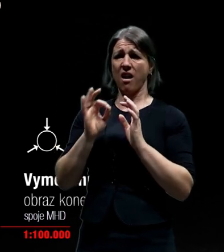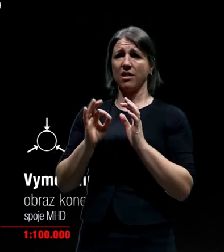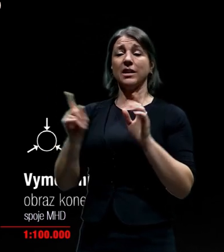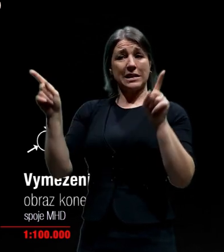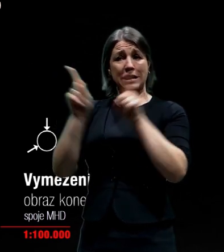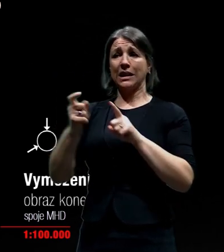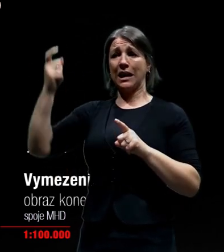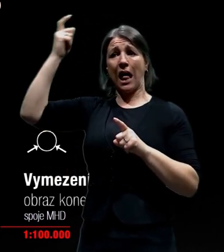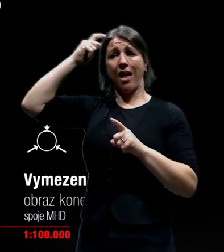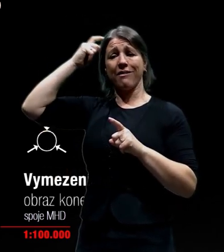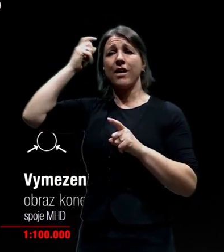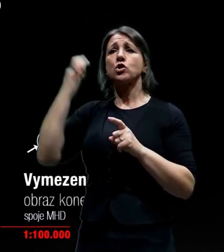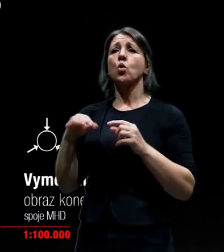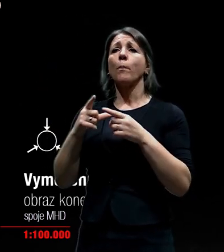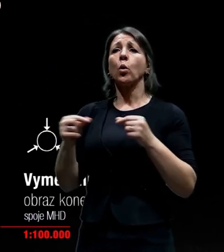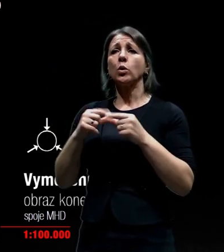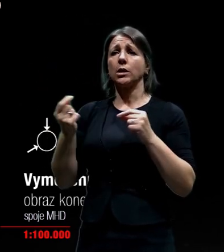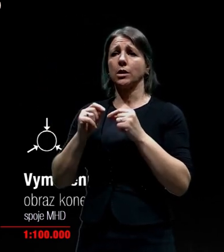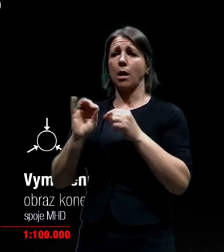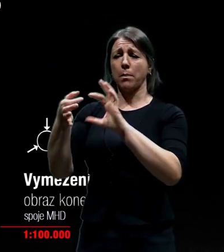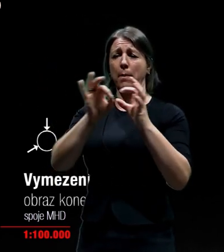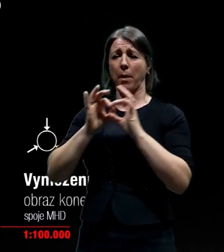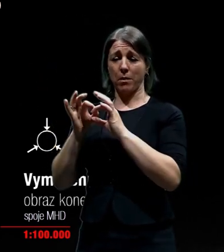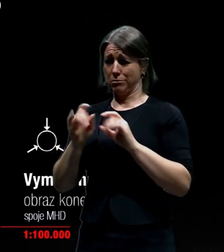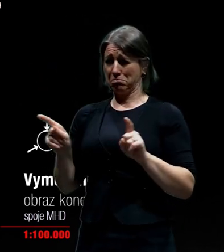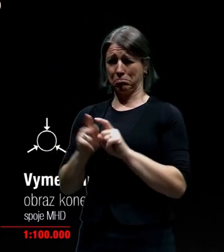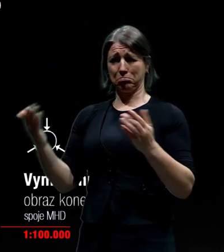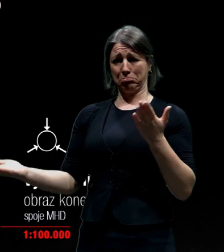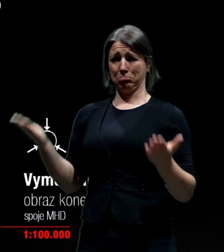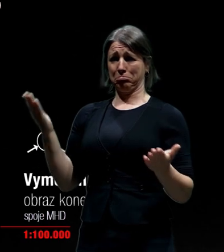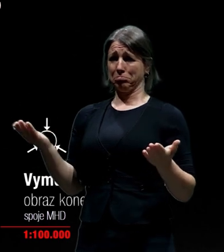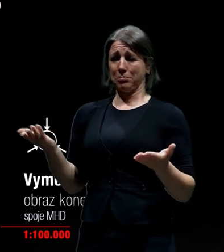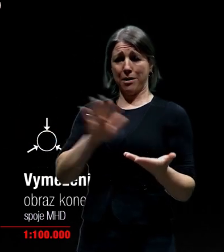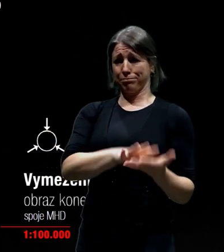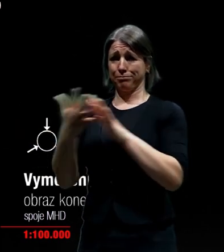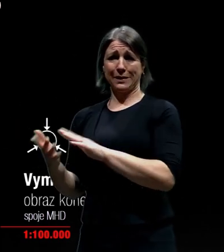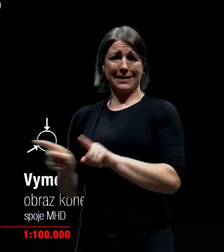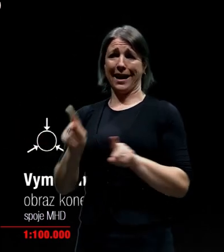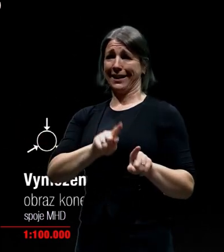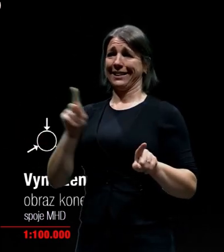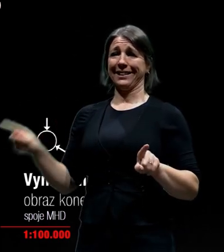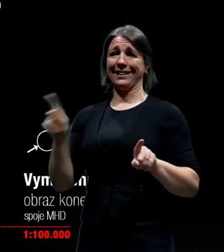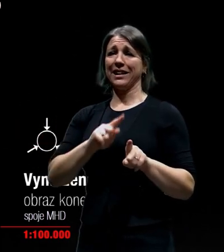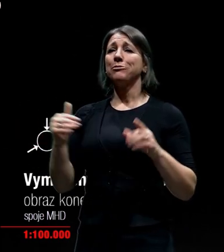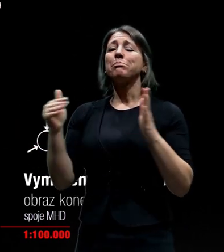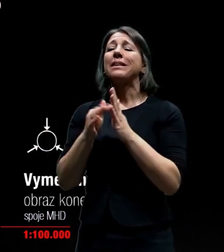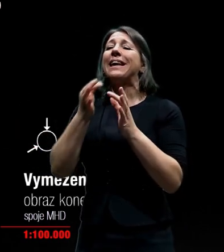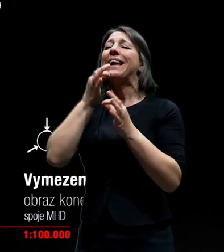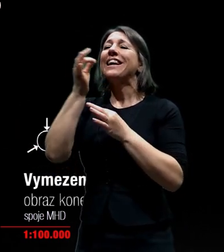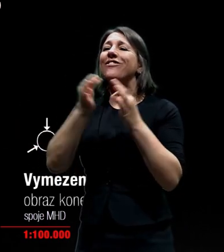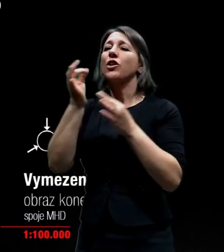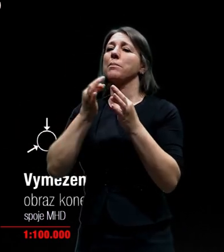které jsou spojeny plujícími informacemi, tak velmi podobně